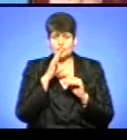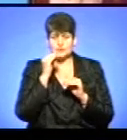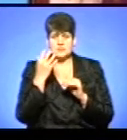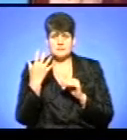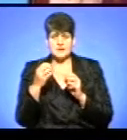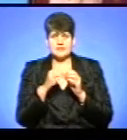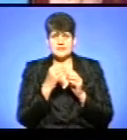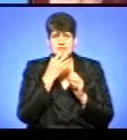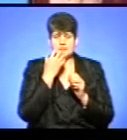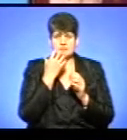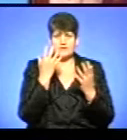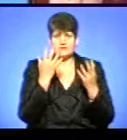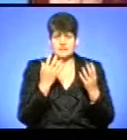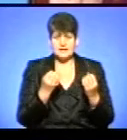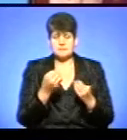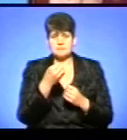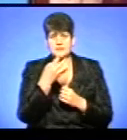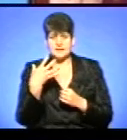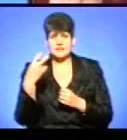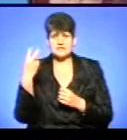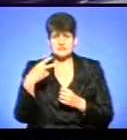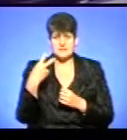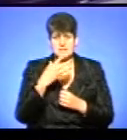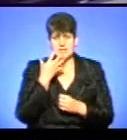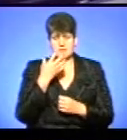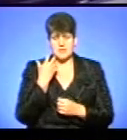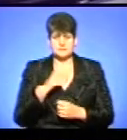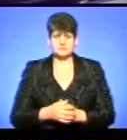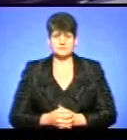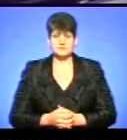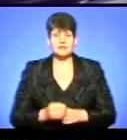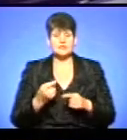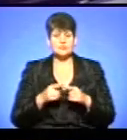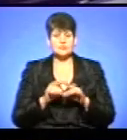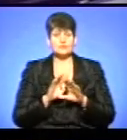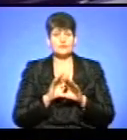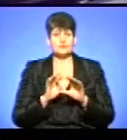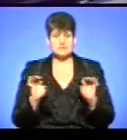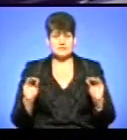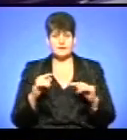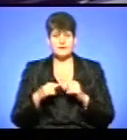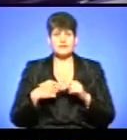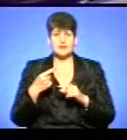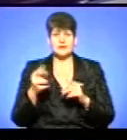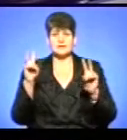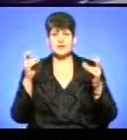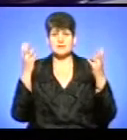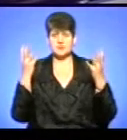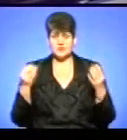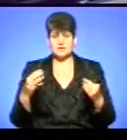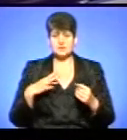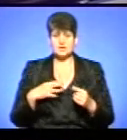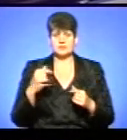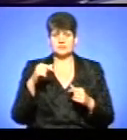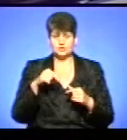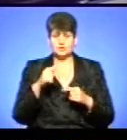,10 тепла, в день 15,20. І на цьому йому не все. Далі в ефірі тема дня. Я чекатиму вас